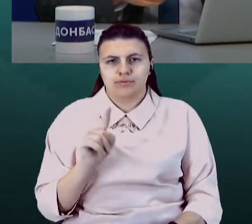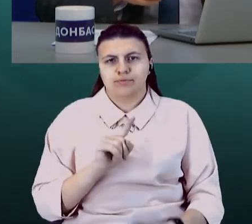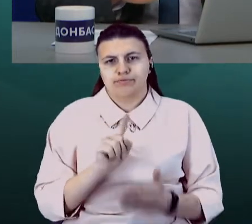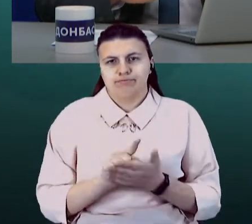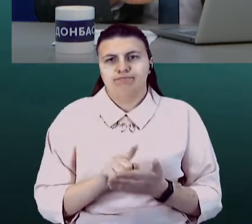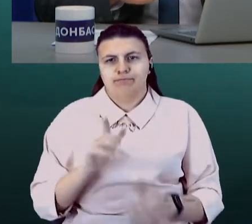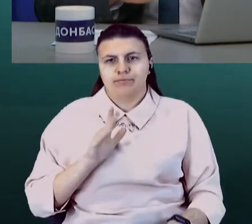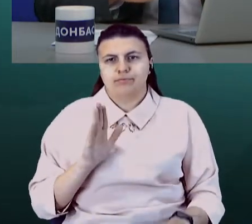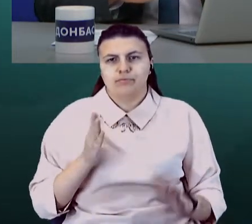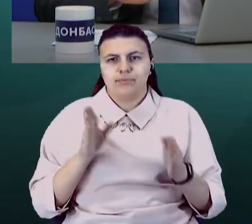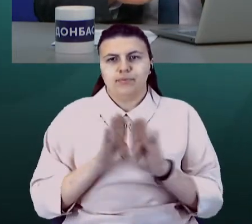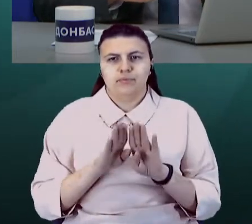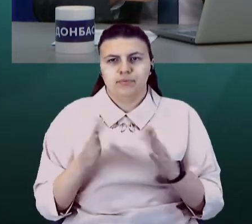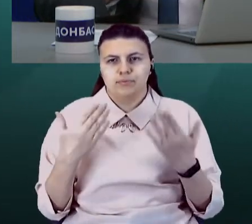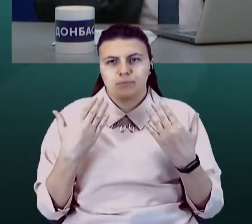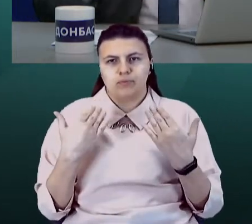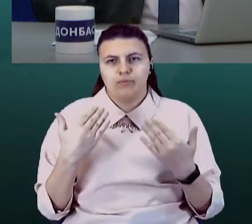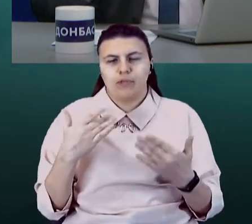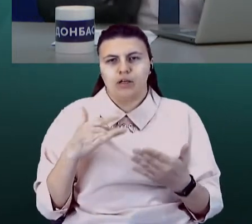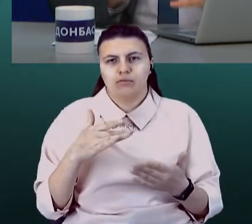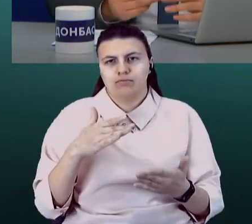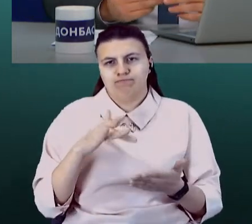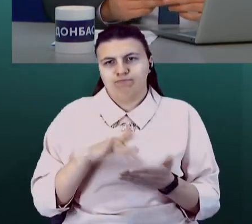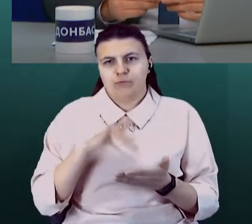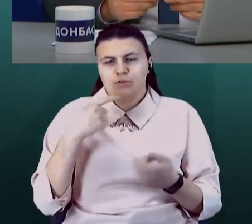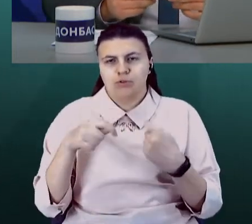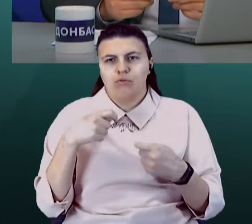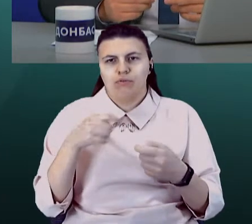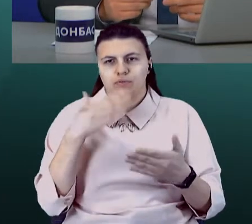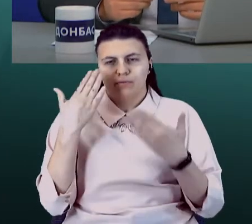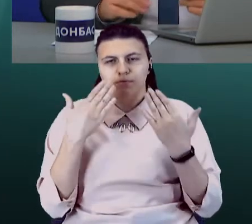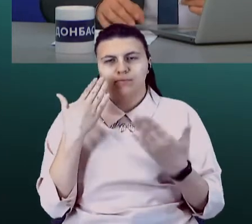вихідних торгово-розважальні центри, ви який вихід тут бачите?